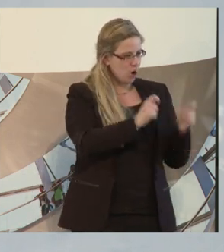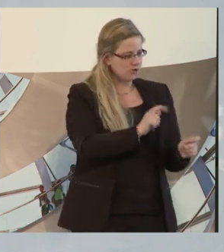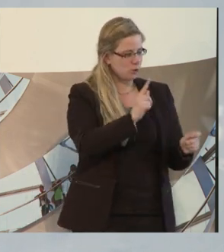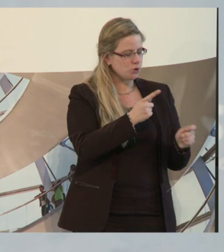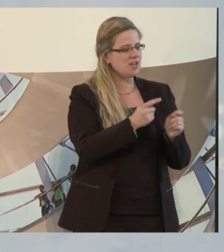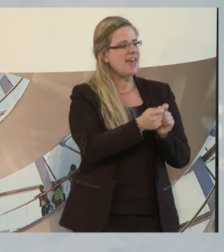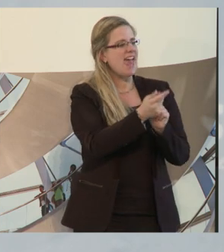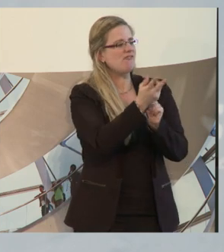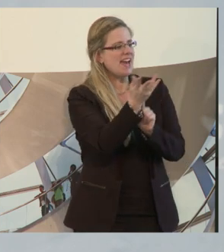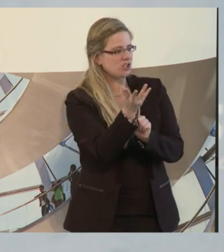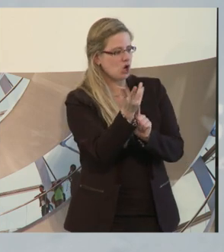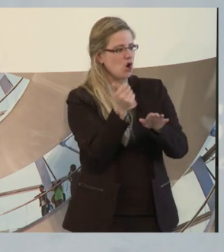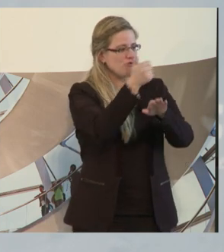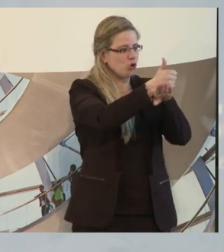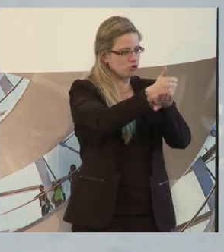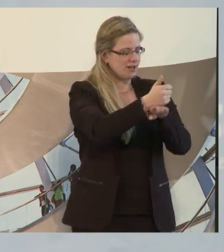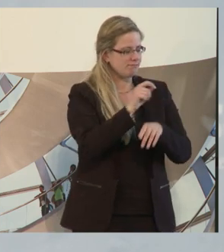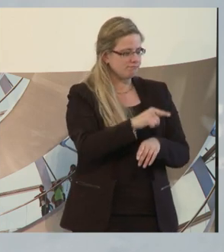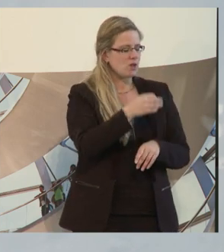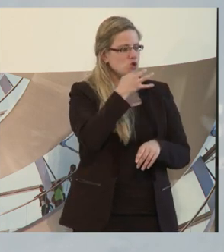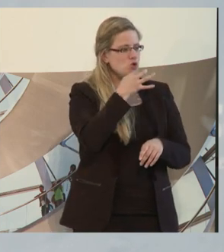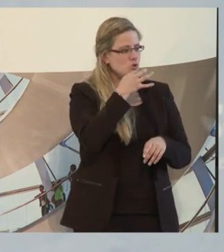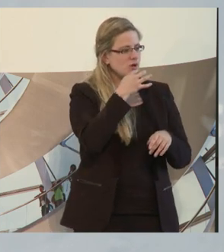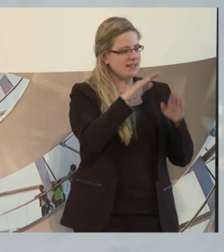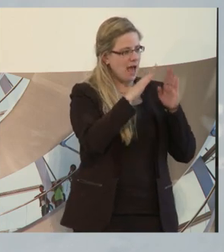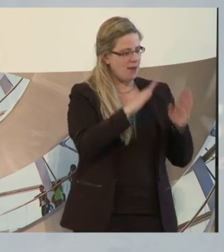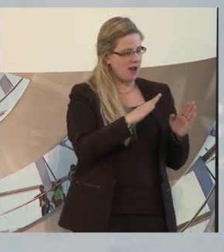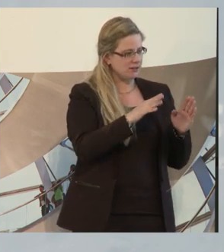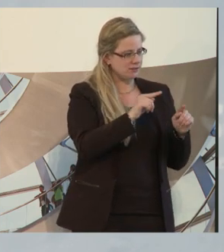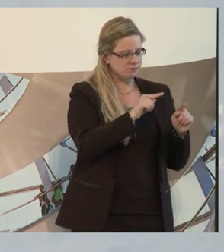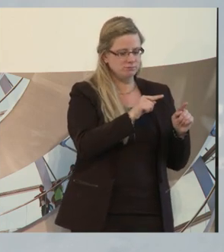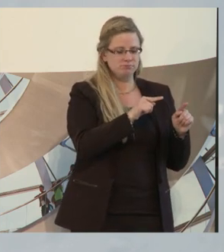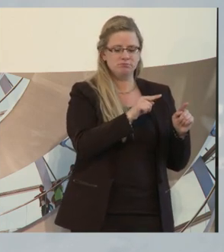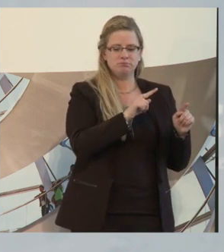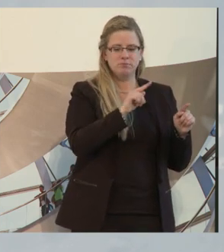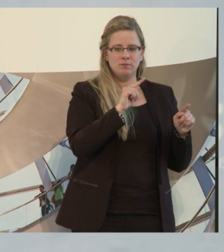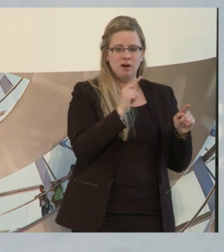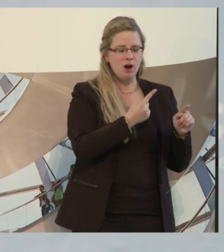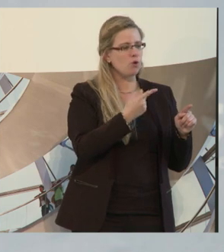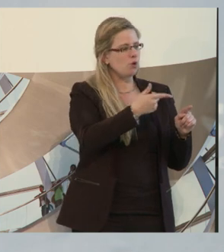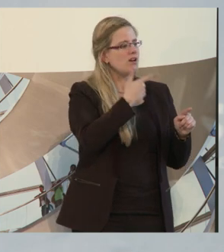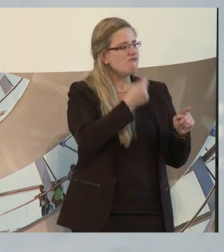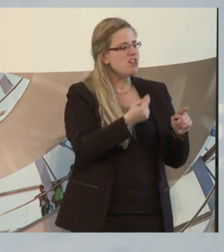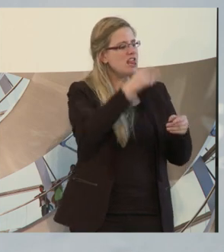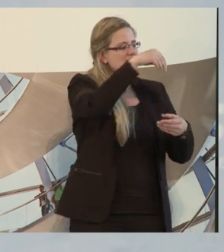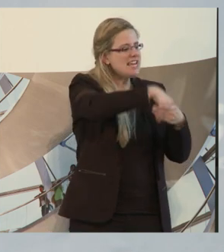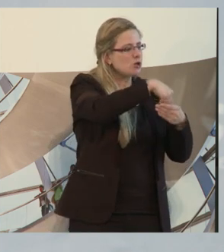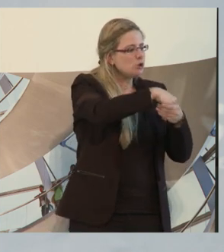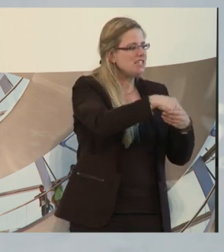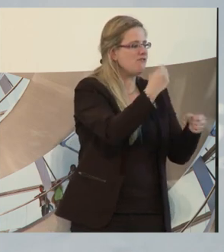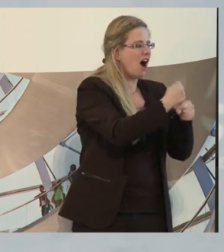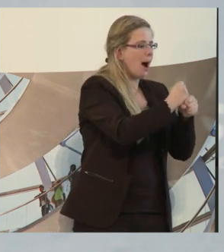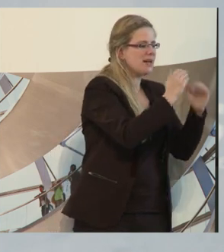und das Jugendherbergswerk Rheinland stellt sich vor in 36 Jugendherbergen, können inklusive Arbeitsplätze entstehen,